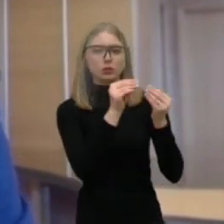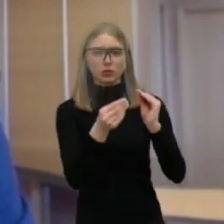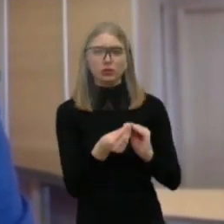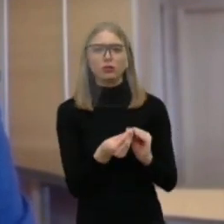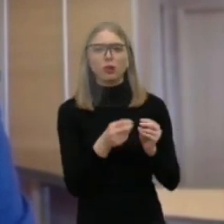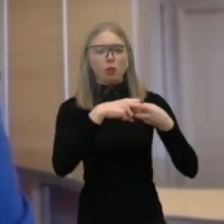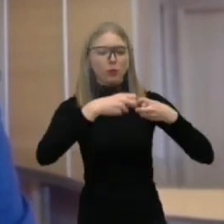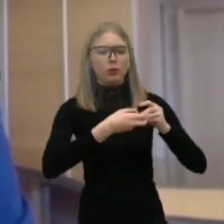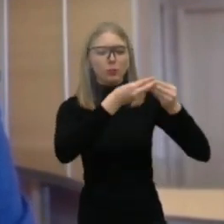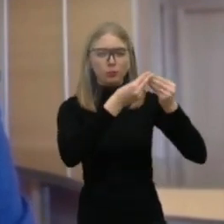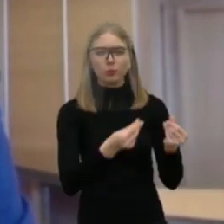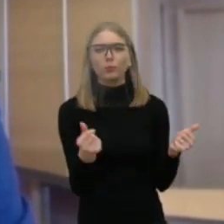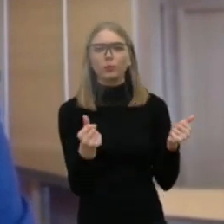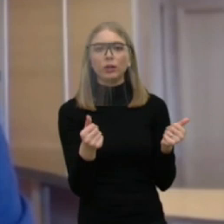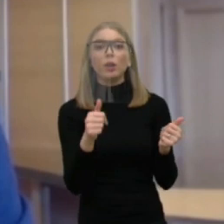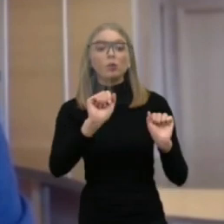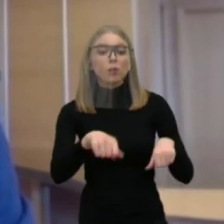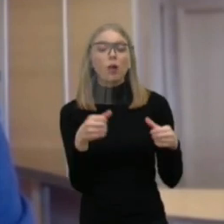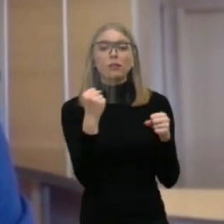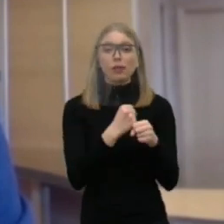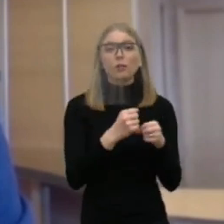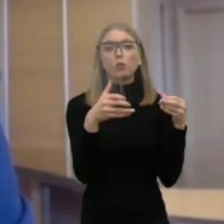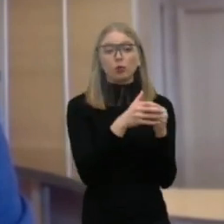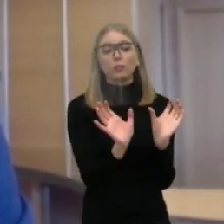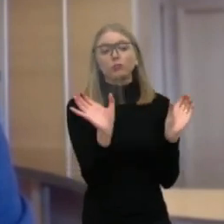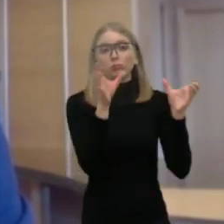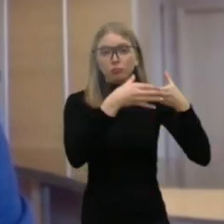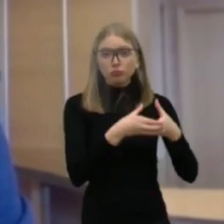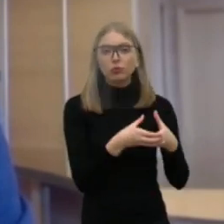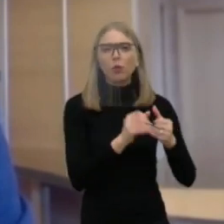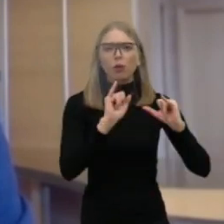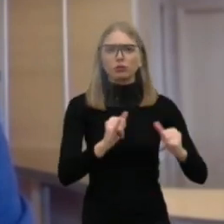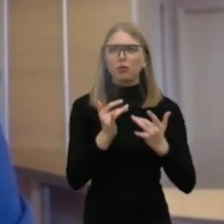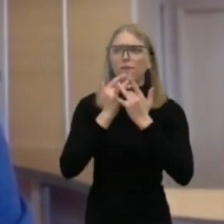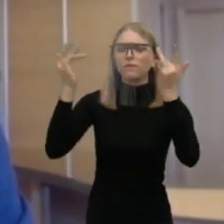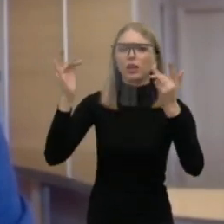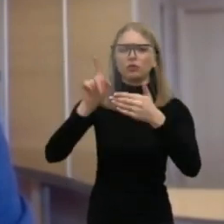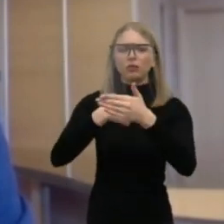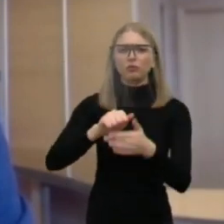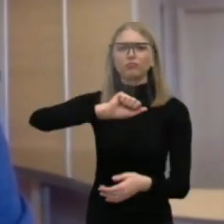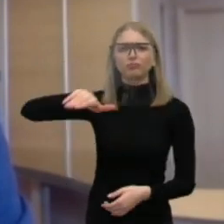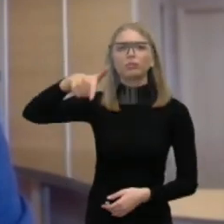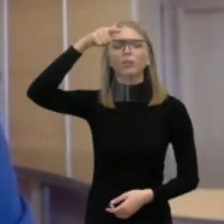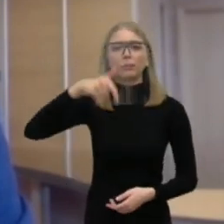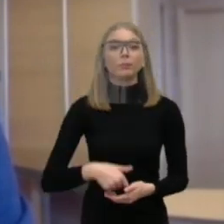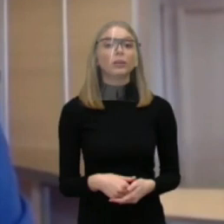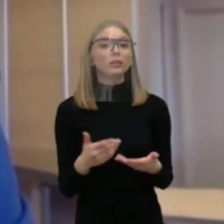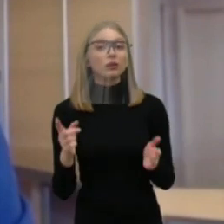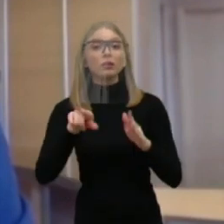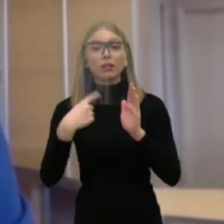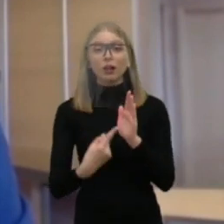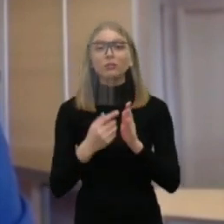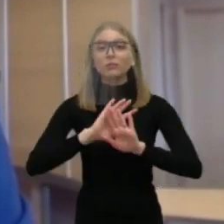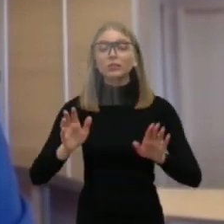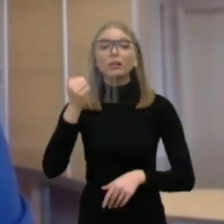darbo grupėse, o ne viešais laiškais visuomai. Matau, kad klausimų nebeturime, tad